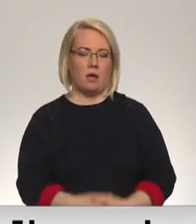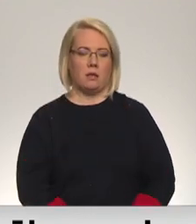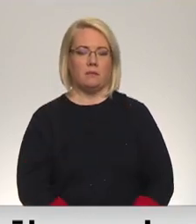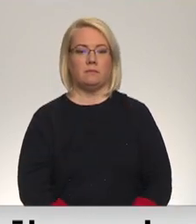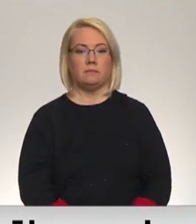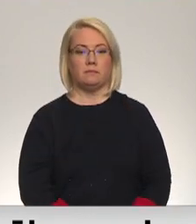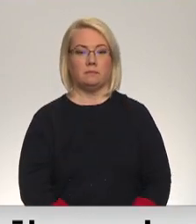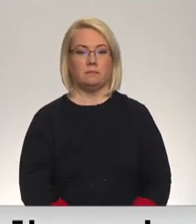Madara Līcīt, Latvijas televīzija.